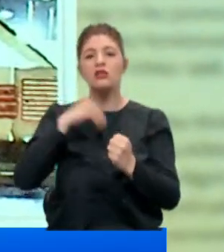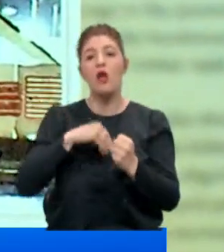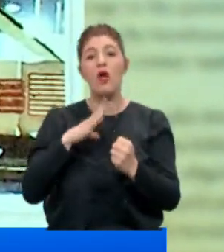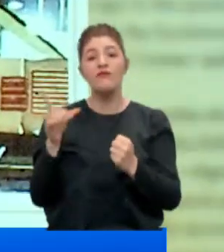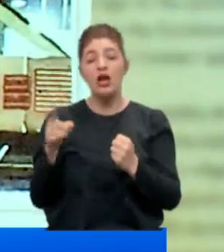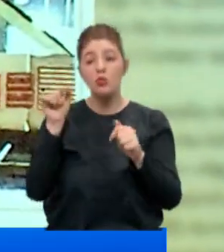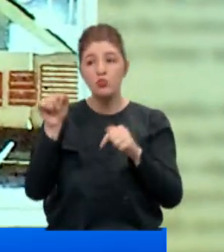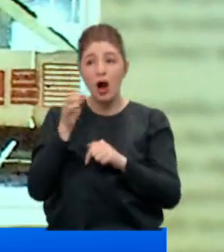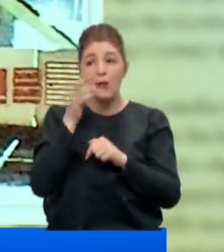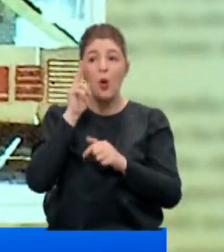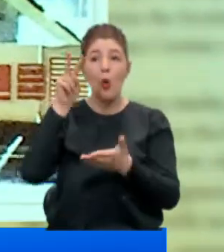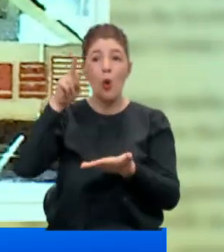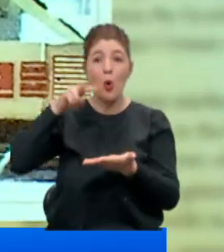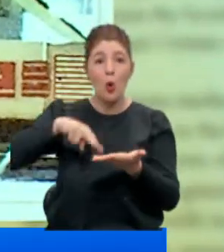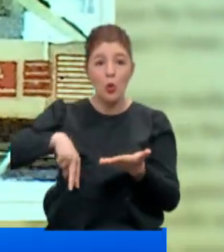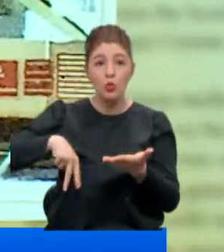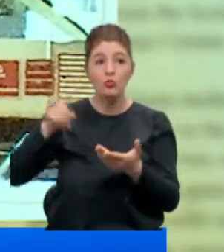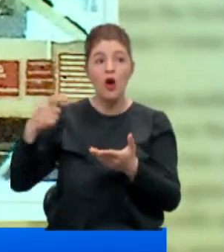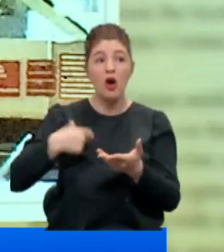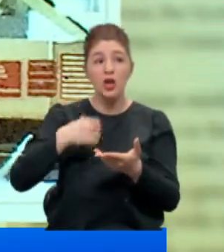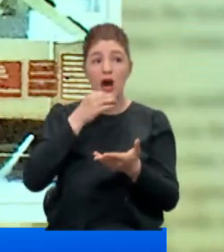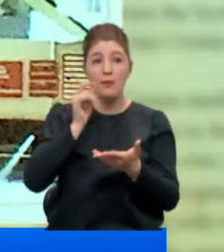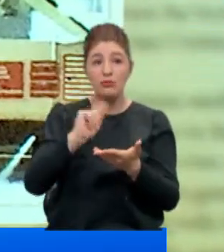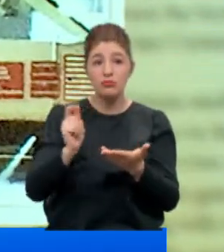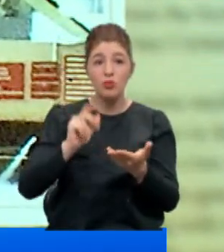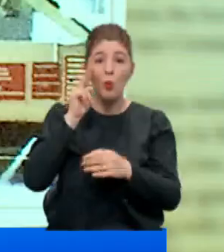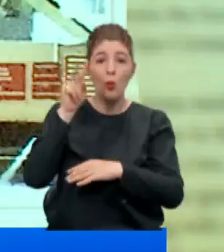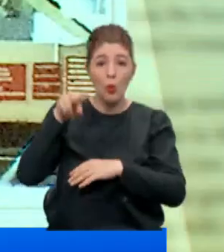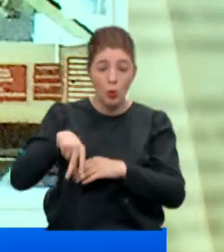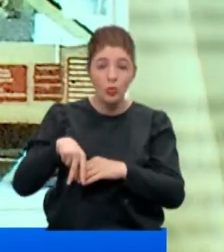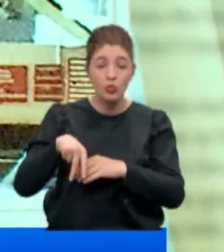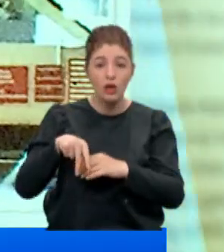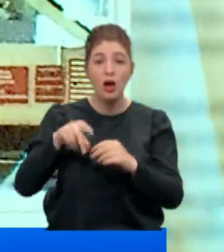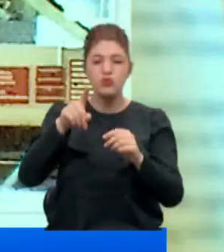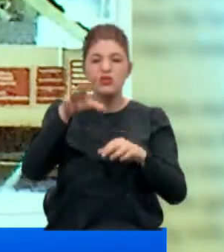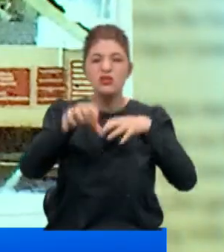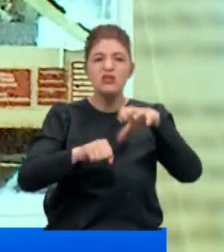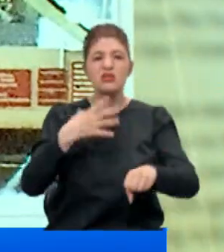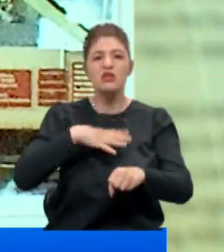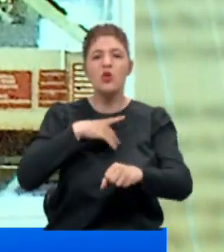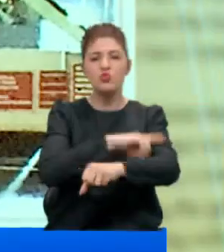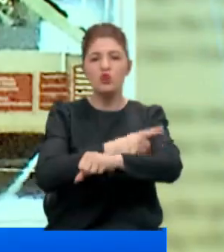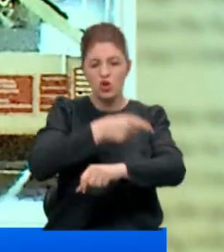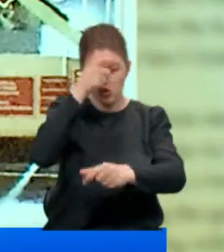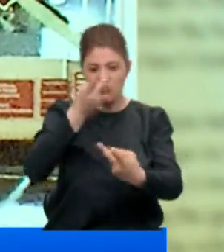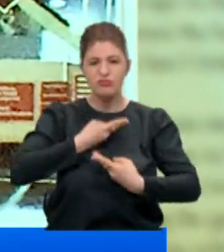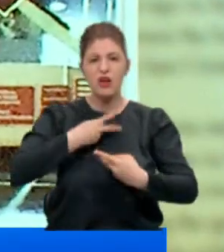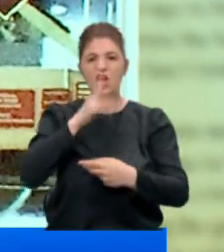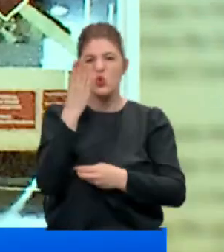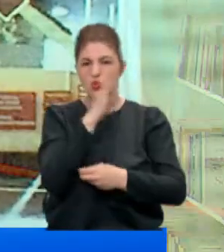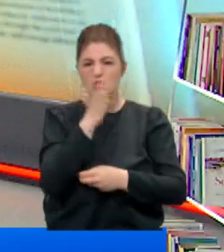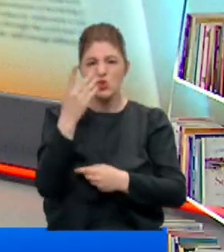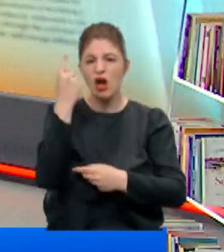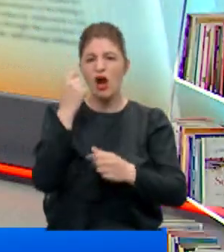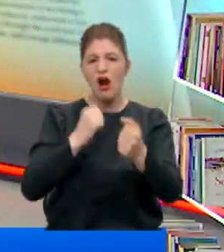Şimdi bu haberi okuduğum zaman, Uğur Ergan imzalı bu özel manşeti okuduğum zaman, emperyalist güçlerin Türkiye'ye yönelik ikiyüzlü